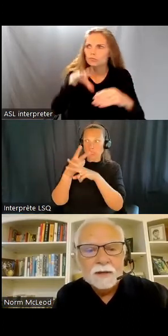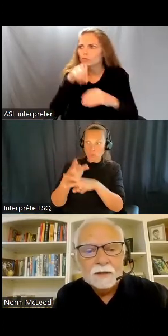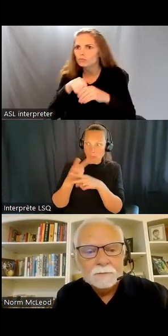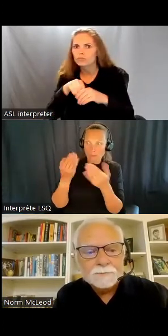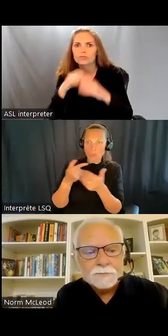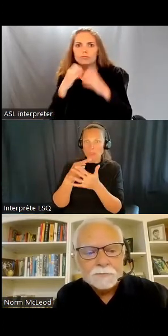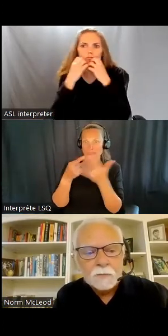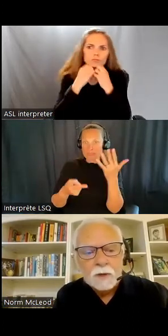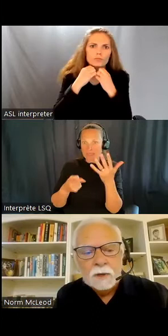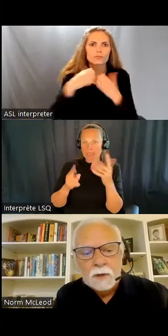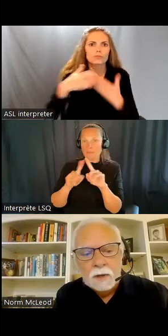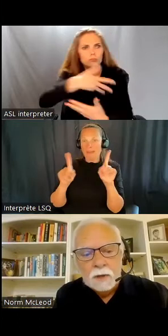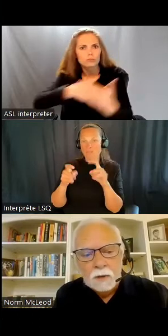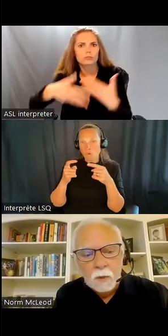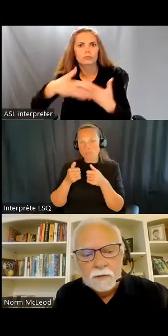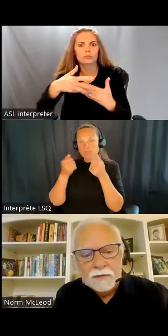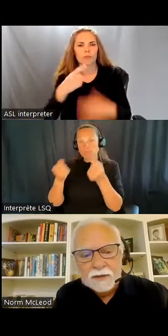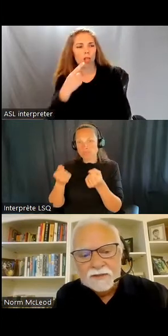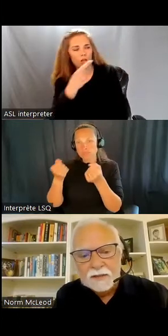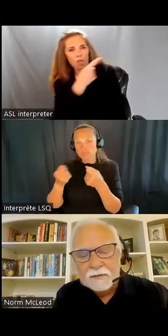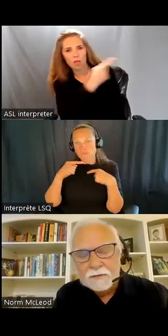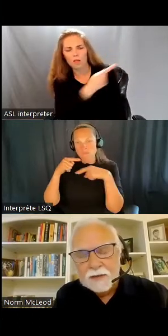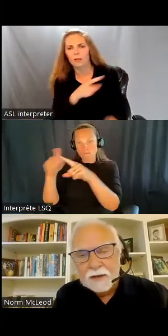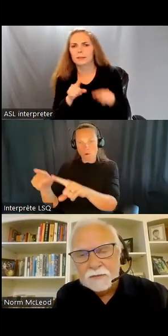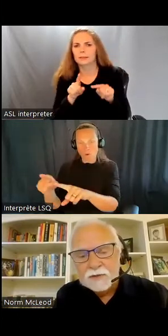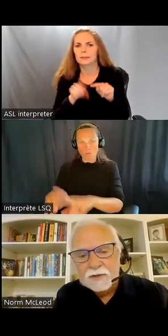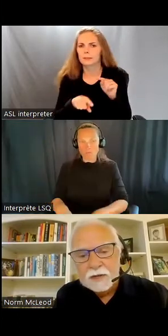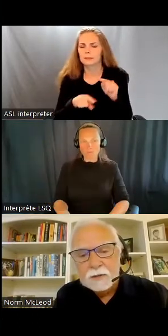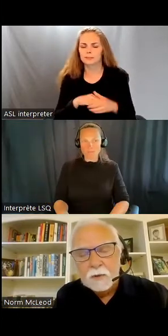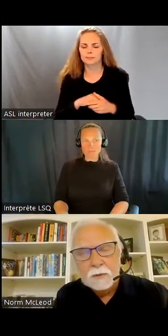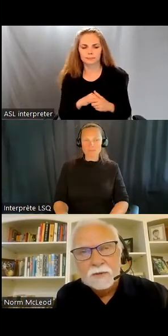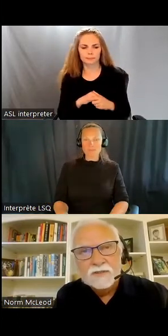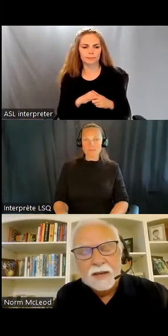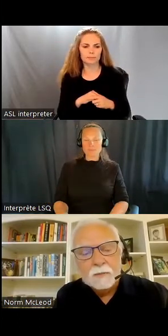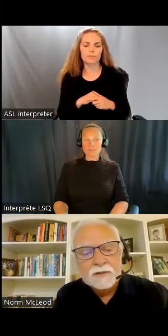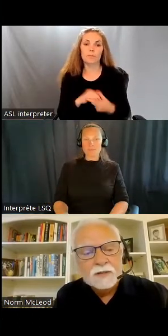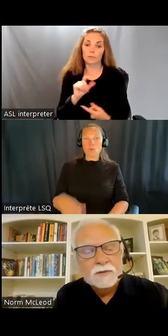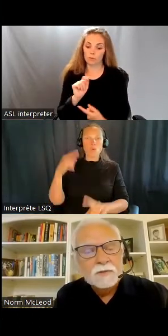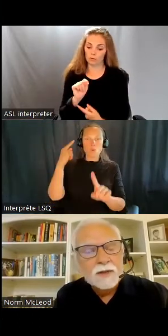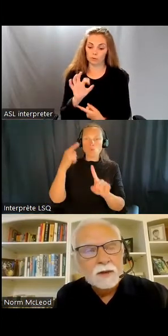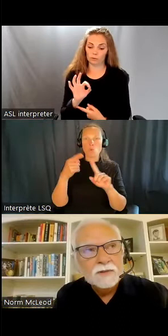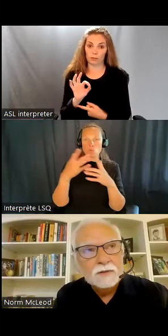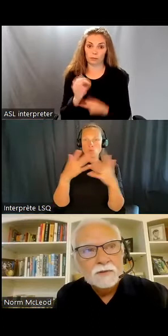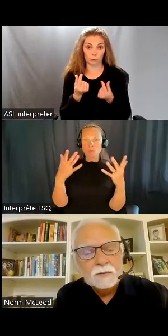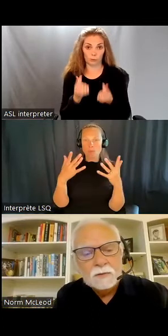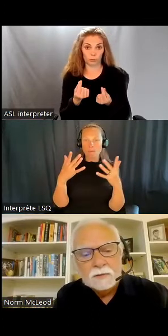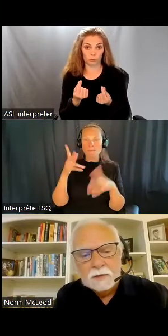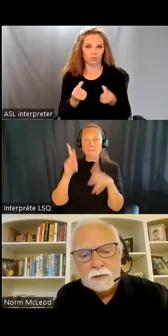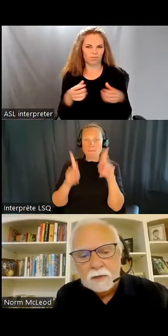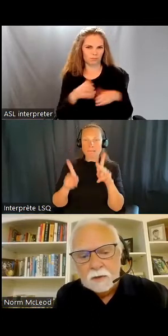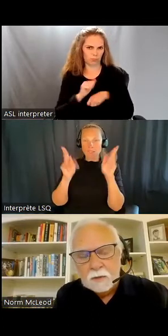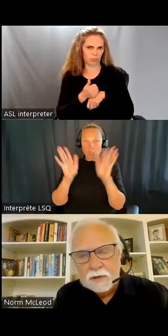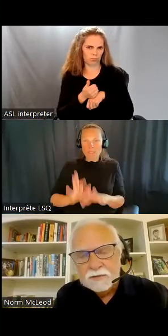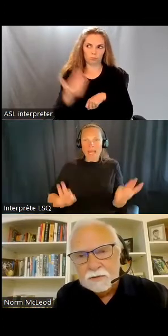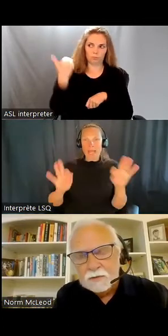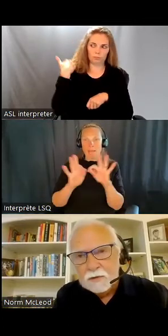Ils appuient le fait que ces gens doivent faire partie entière de la communauté canadienne. une des premières choses qu'a fait le groupe de